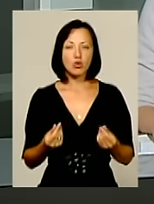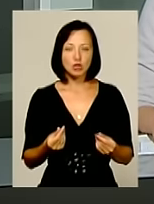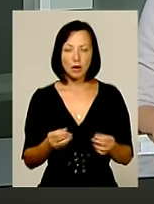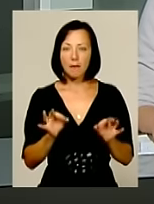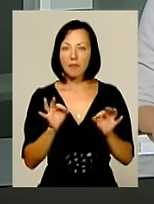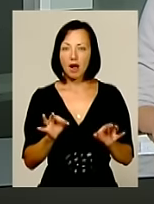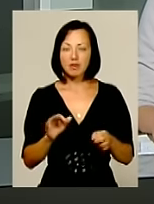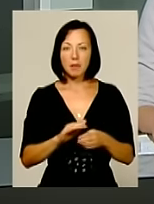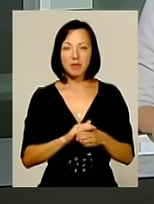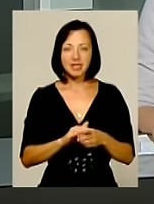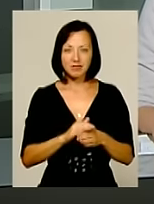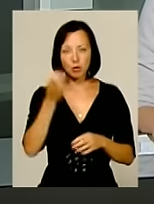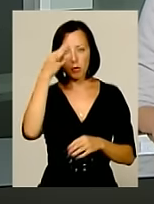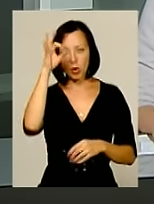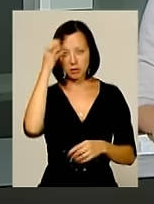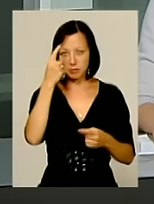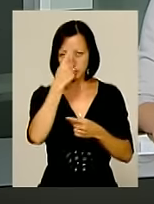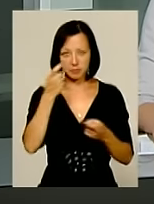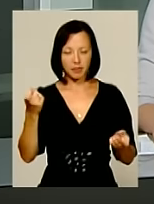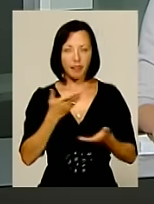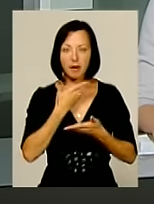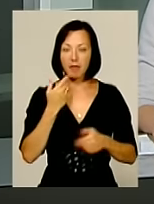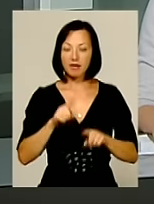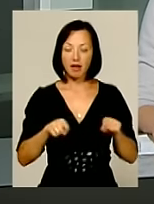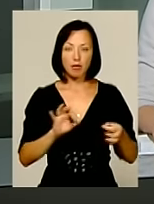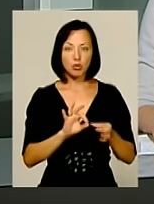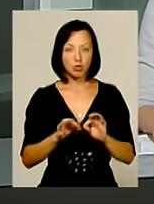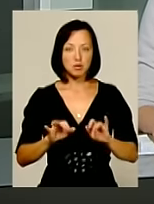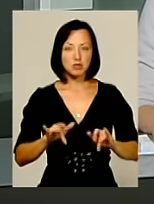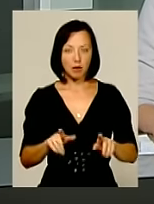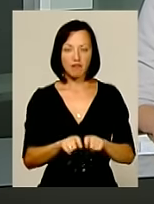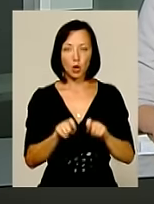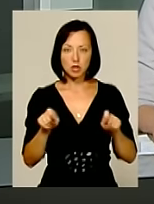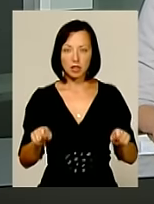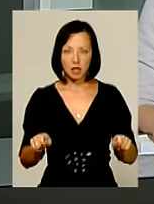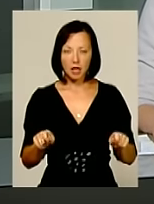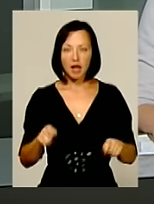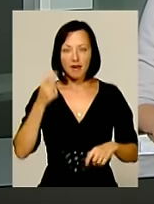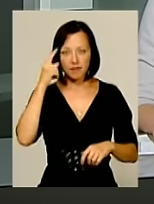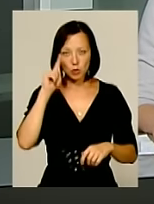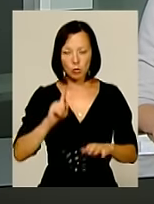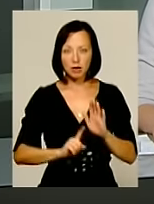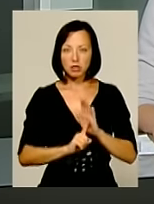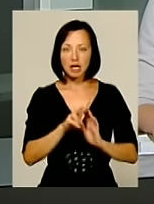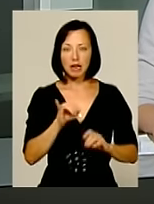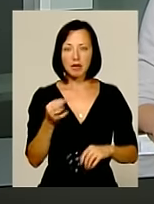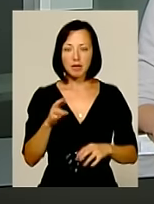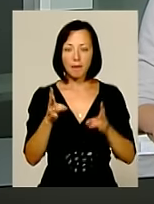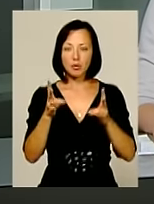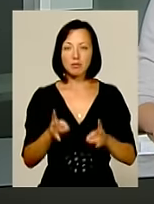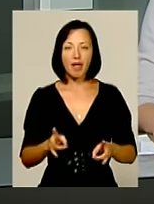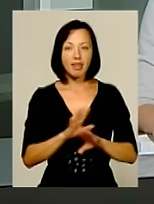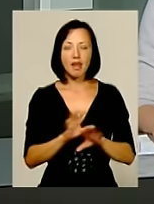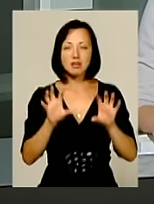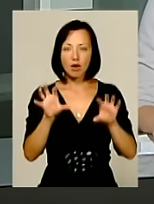Щоправда, прізвища поліція не називає, однак деякі подробиці справи розкрили. Відомо, що на початку липня потерпілий незаконно